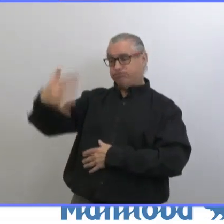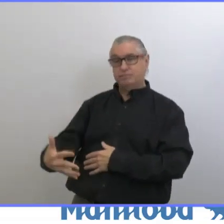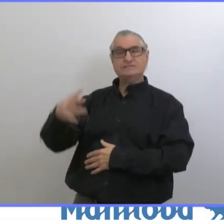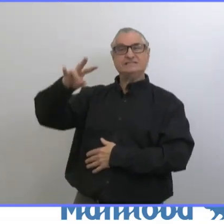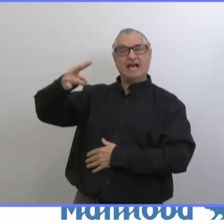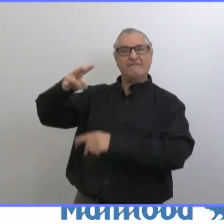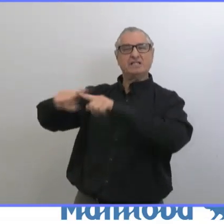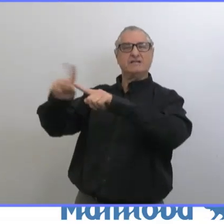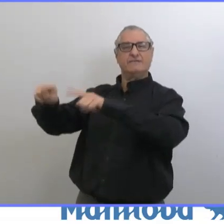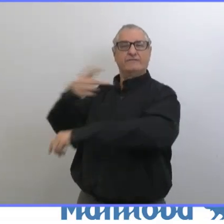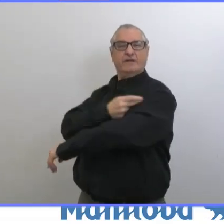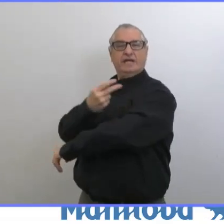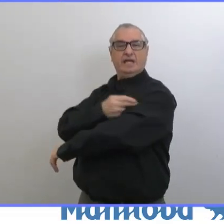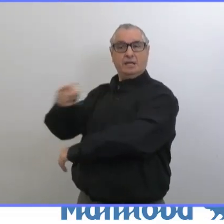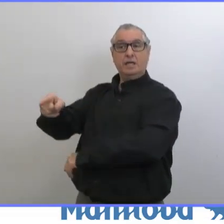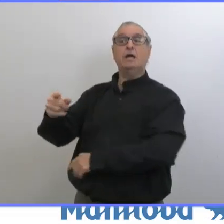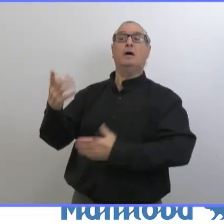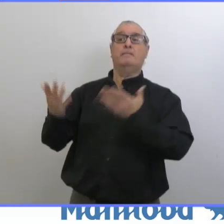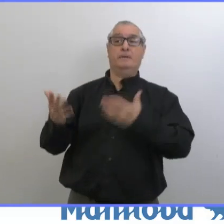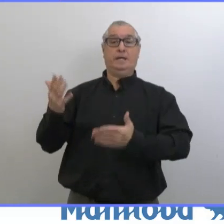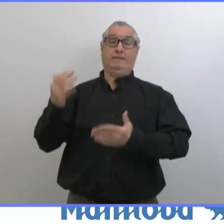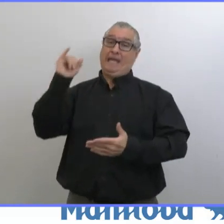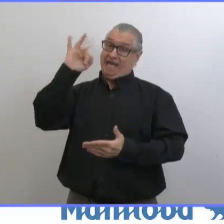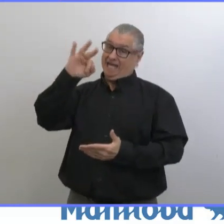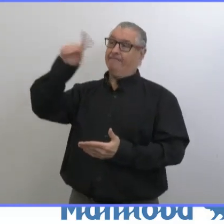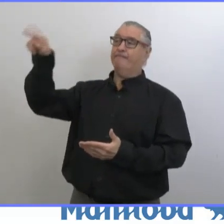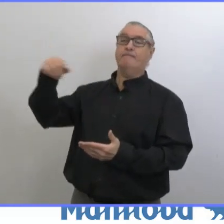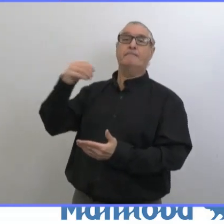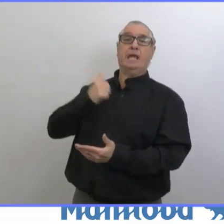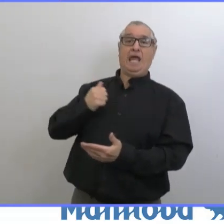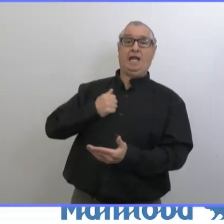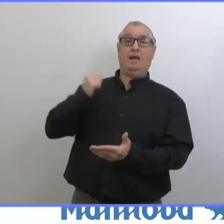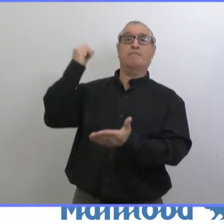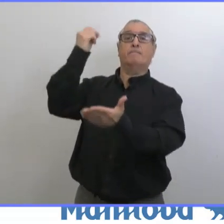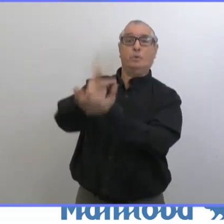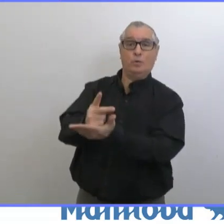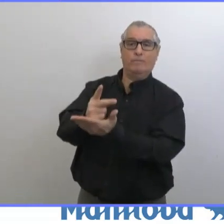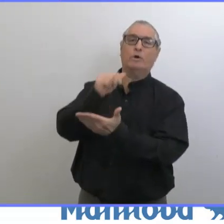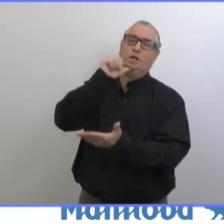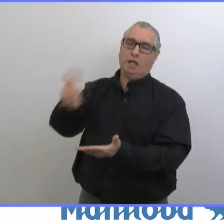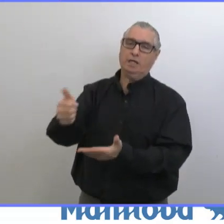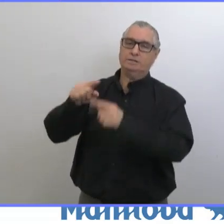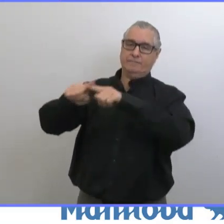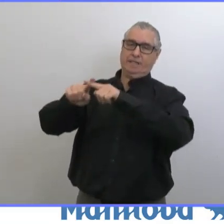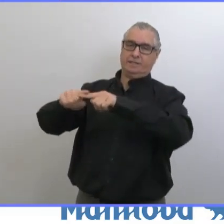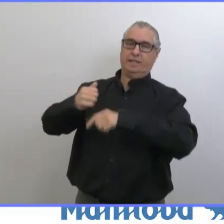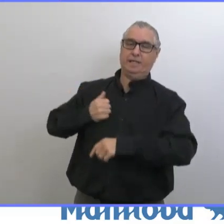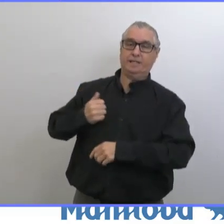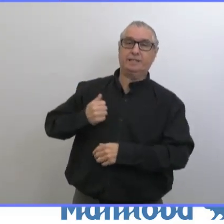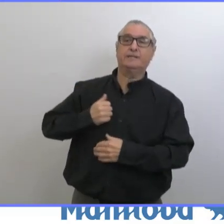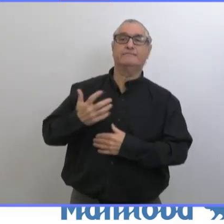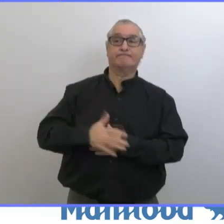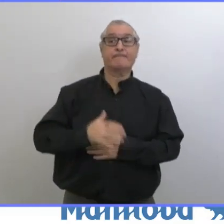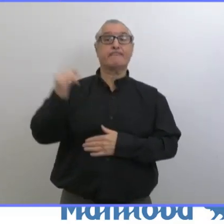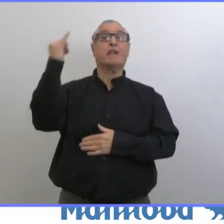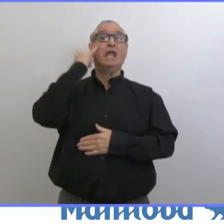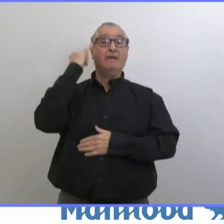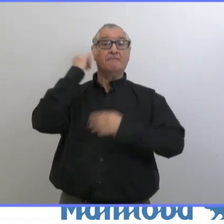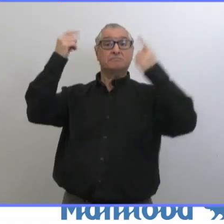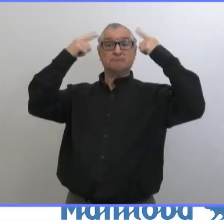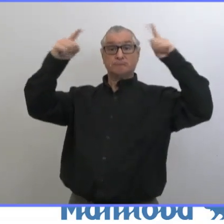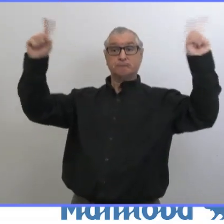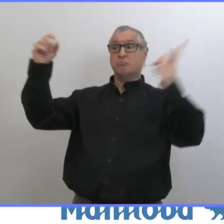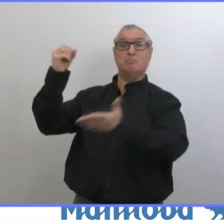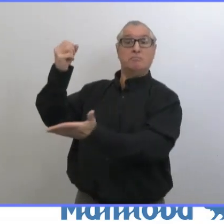approuvés. S'ils sont approuvés, on pense qu'on pourra recevoir 700 000 doses de plus. donc, on pourra